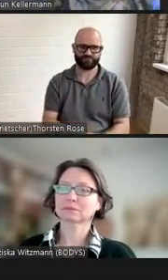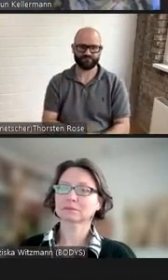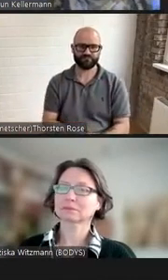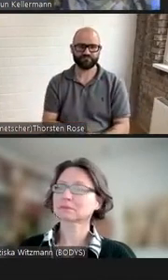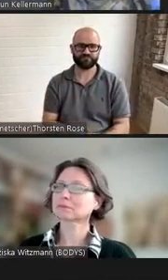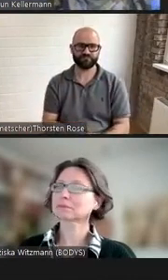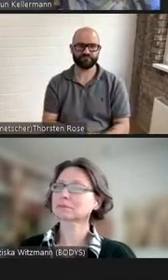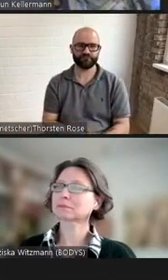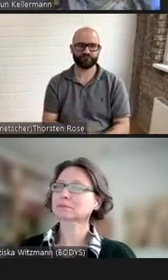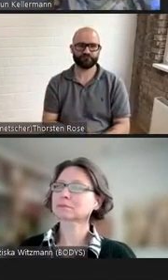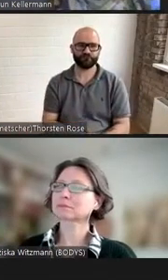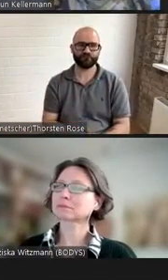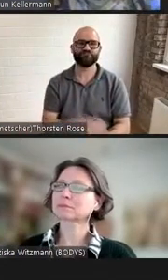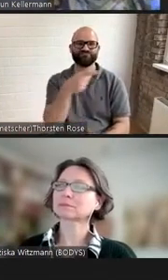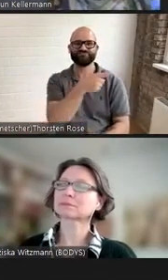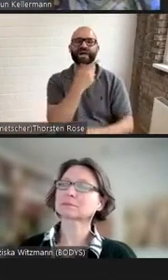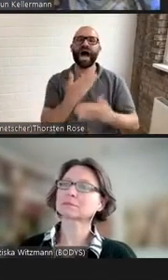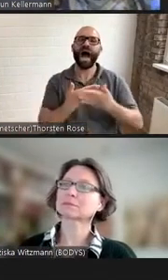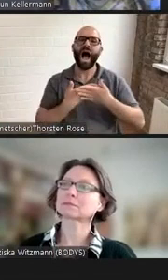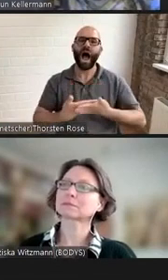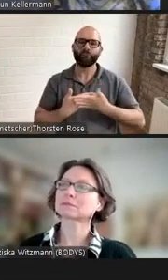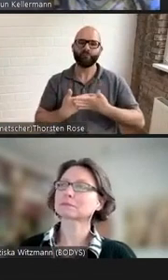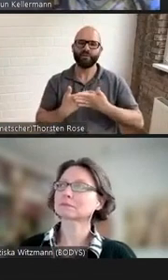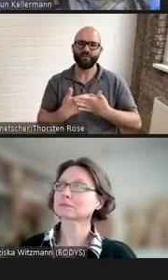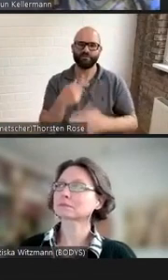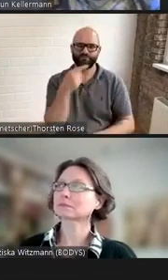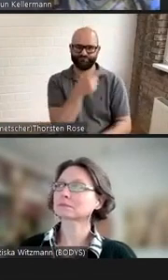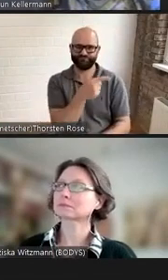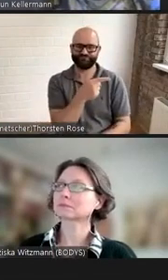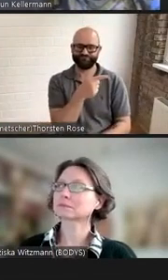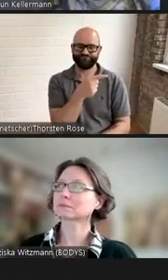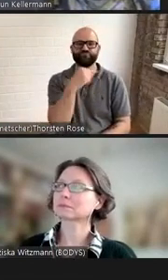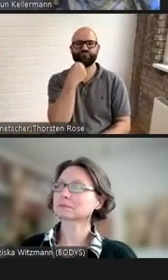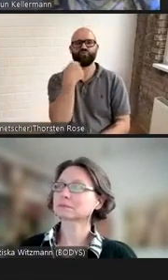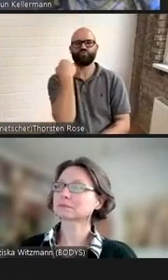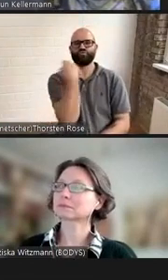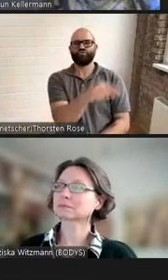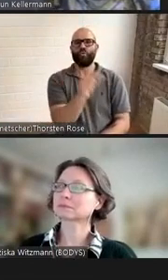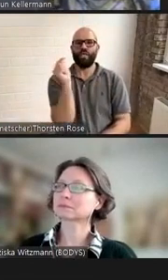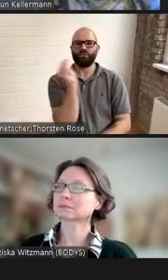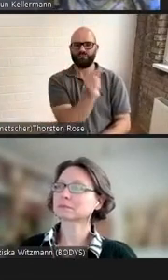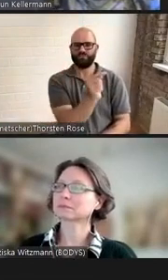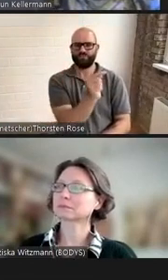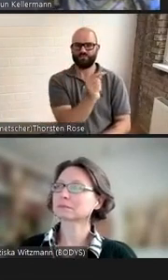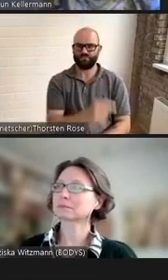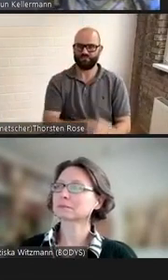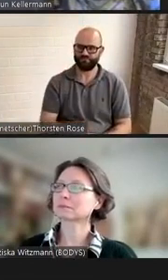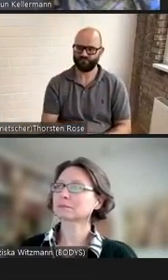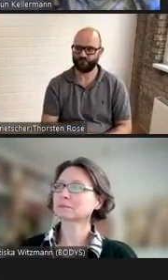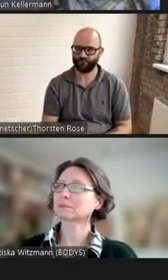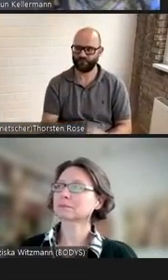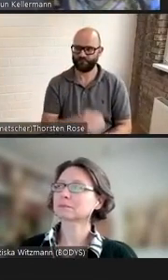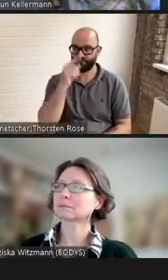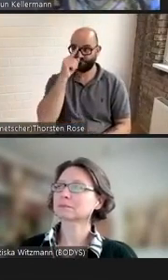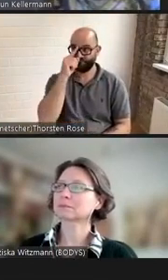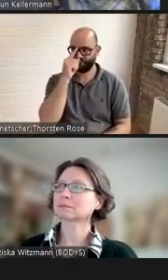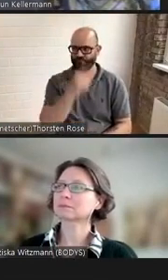der Anne die Schuld gegeben wird, dass sie den kleinen Johannes